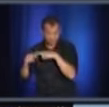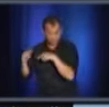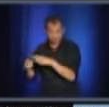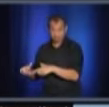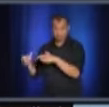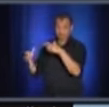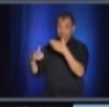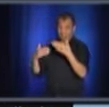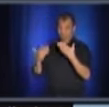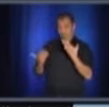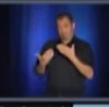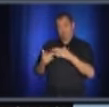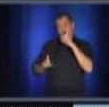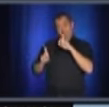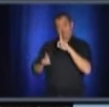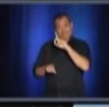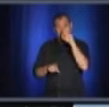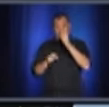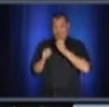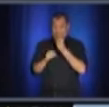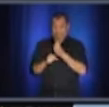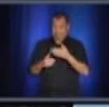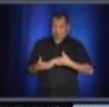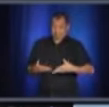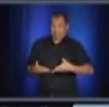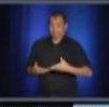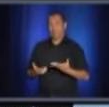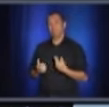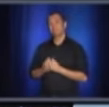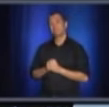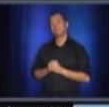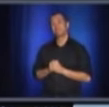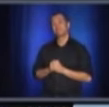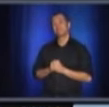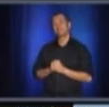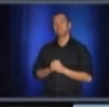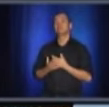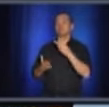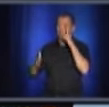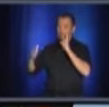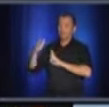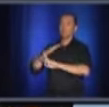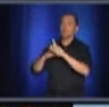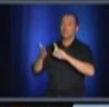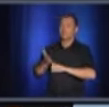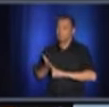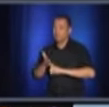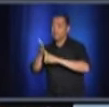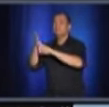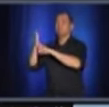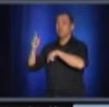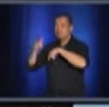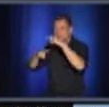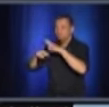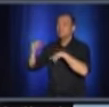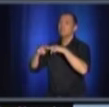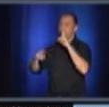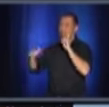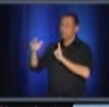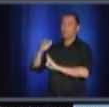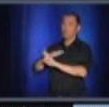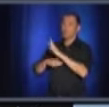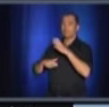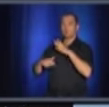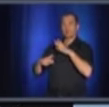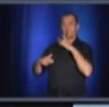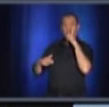Verdun, de reconstruire, rénover l'hôpital. Mais ça,'est des projets qui durent deux, trois ans. On ne peut pas attendre deux, trois